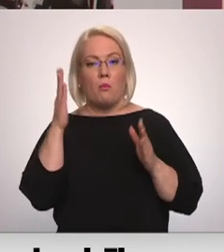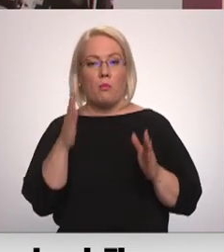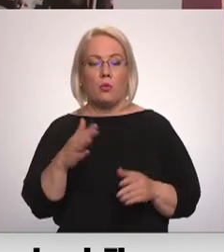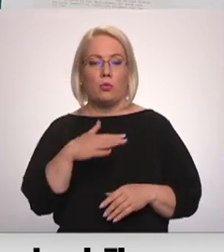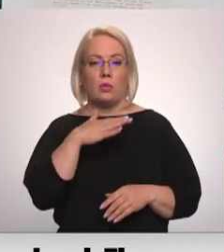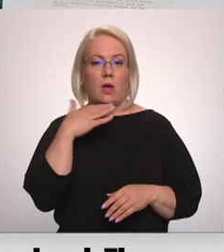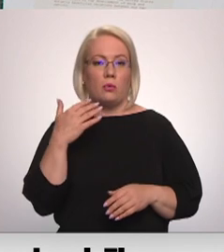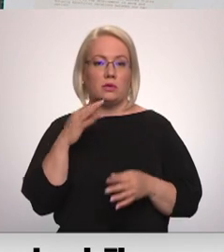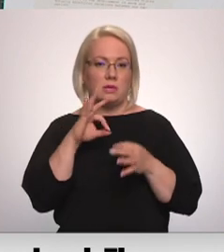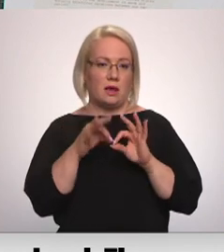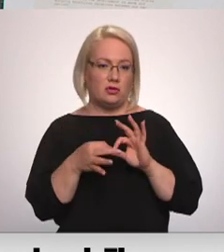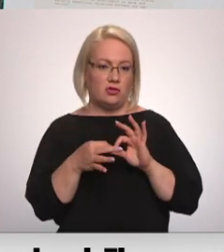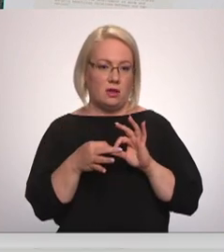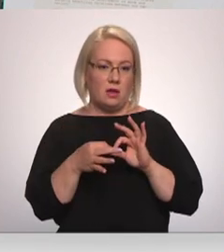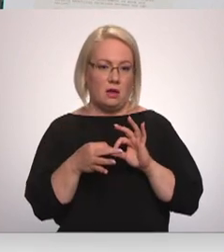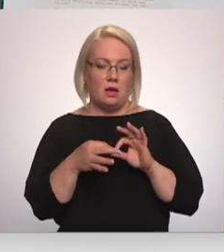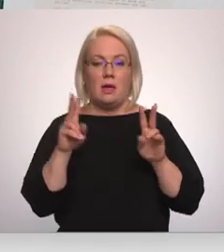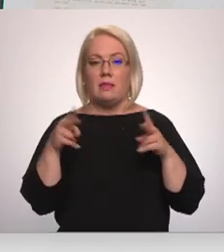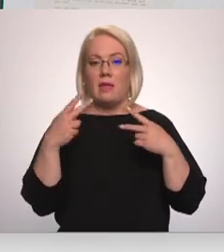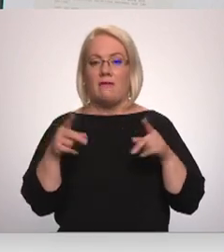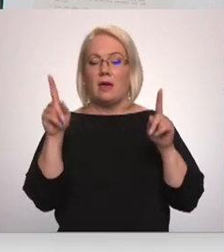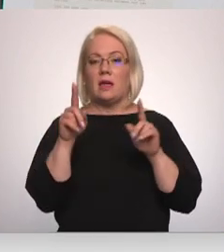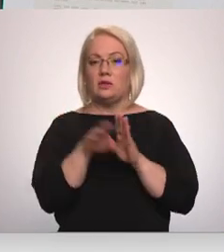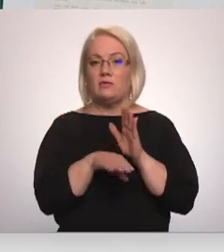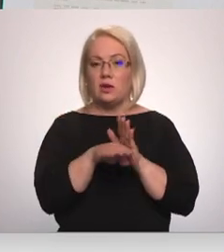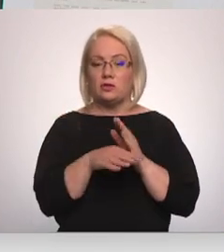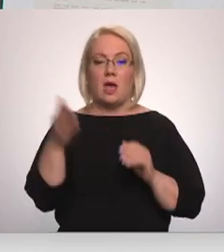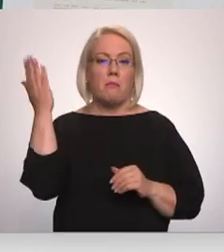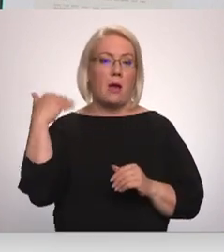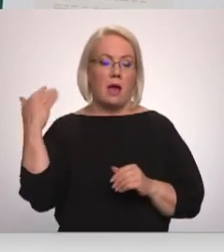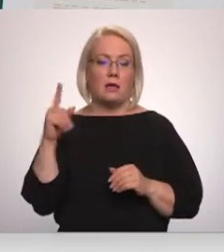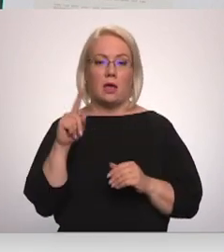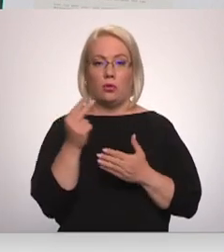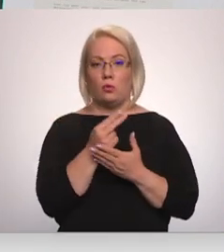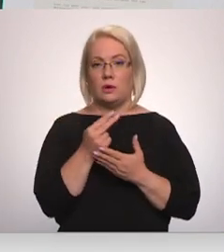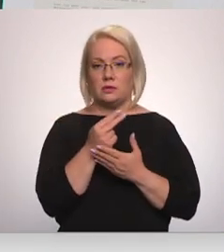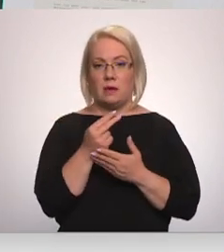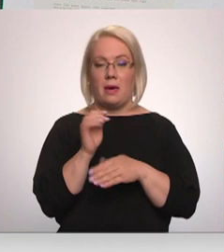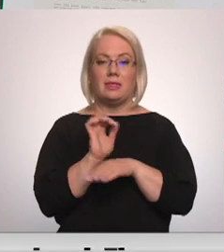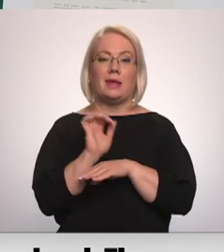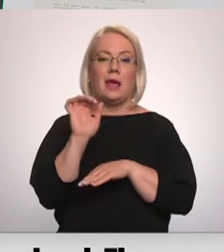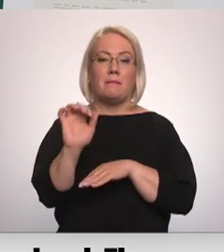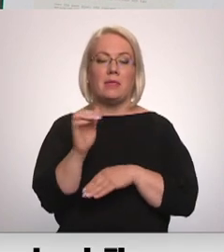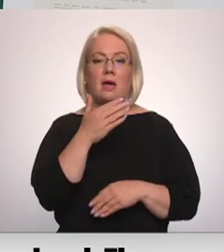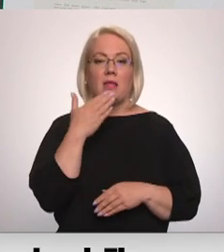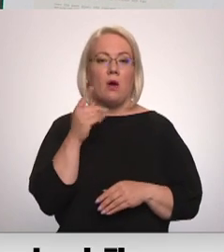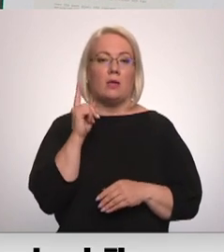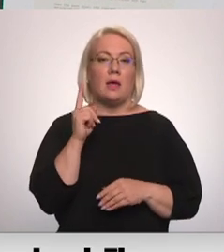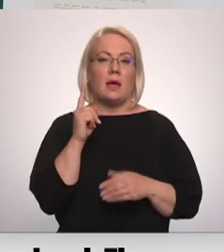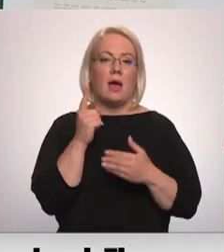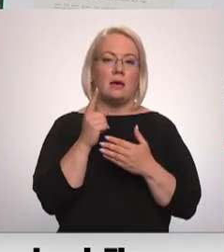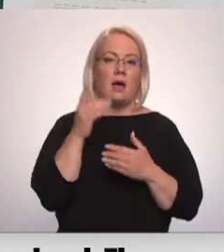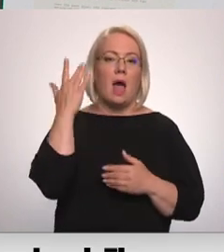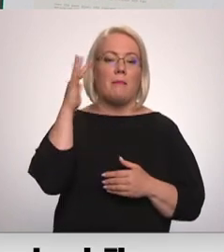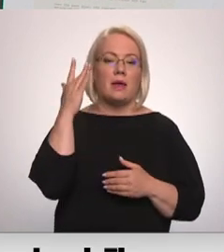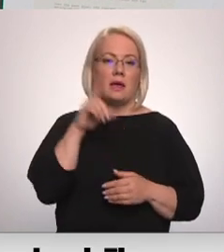sarežģītāka. Nevajag lietas vienkāršo. Pagātnē ir nozīme. Proti trimda nav tikai PBLA, trimda nav tikai